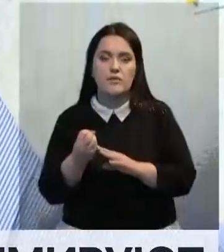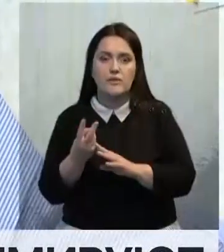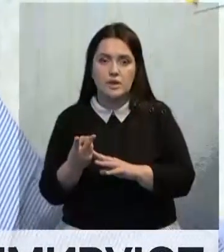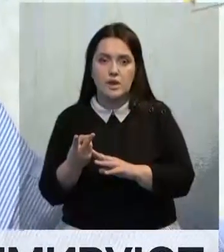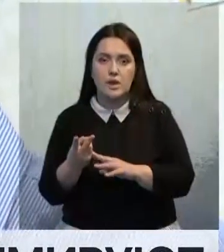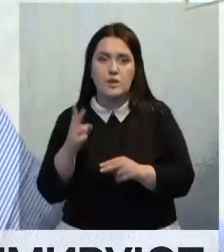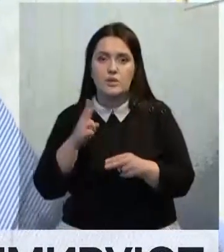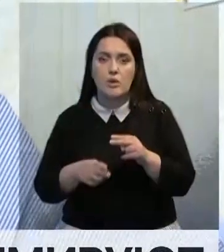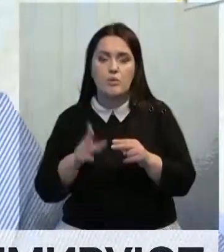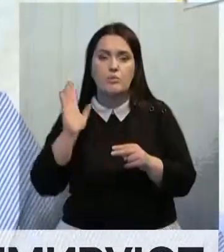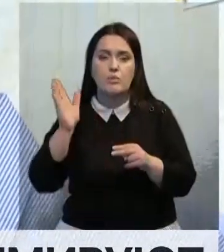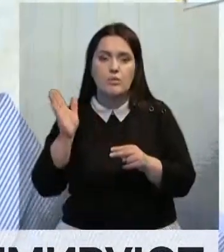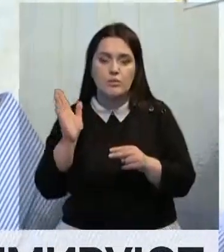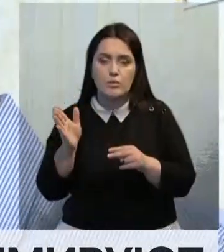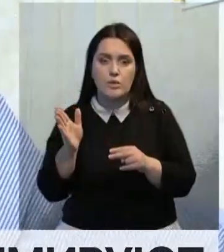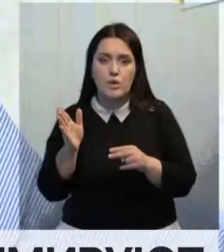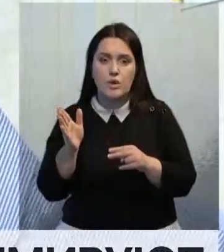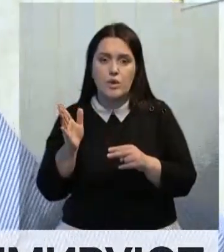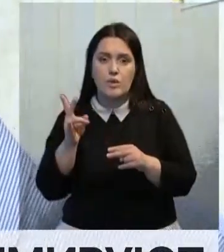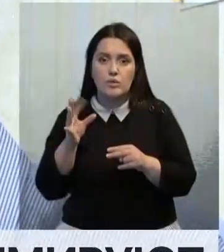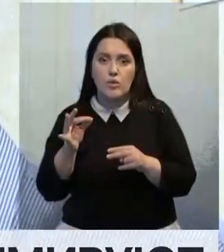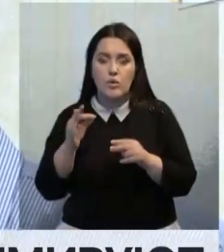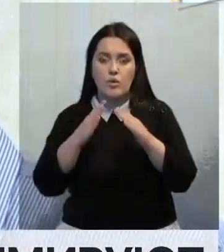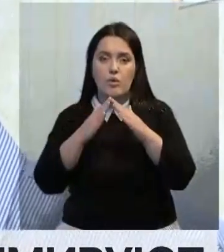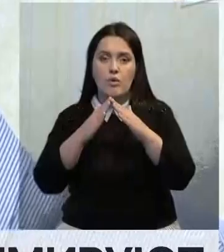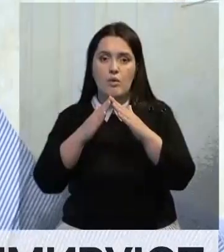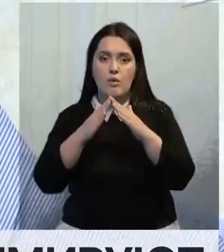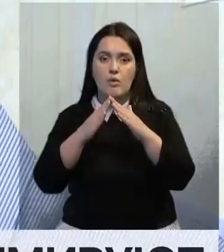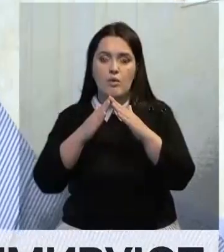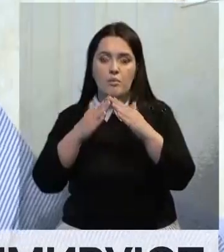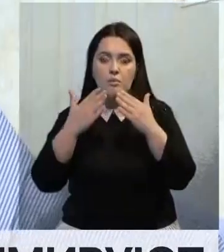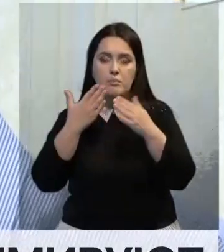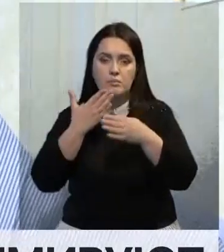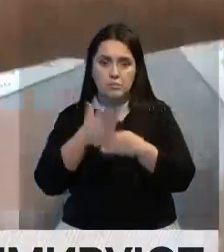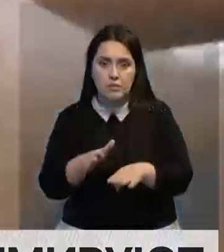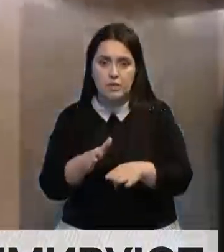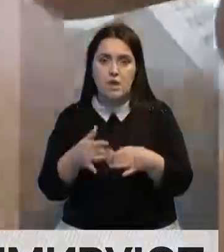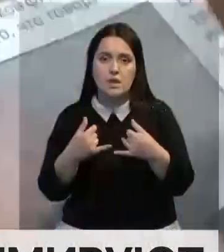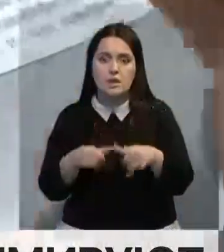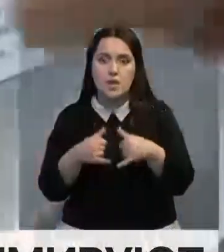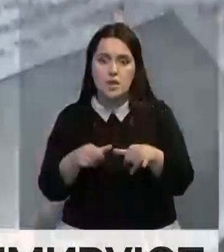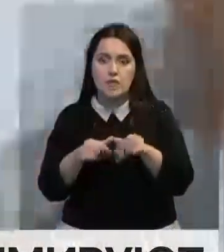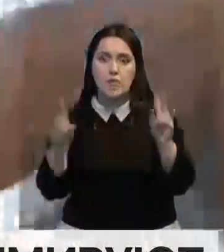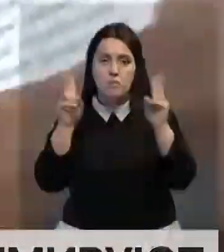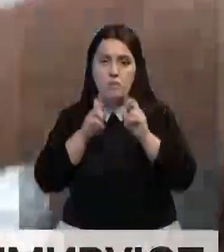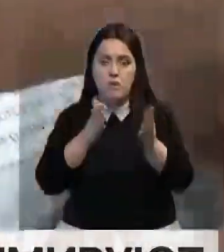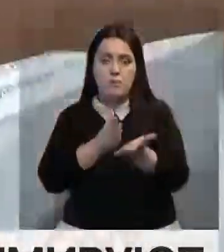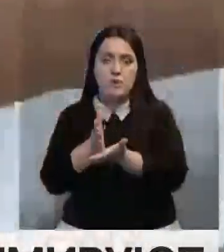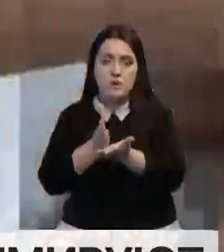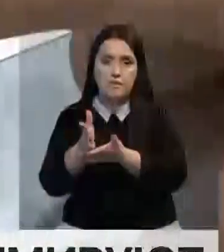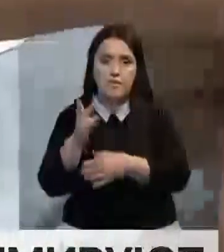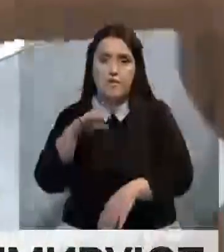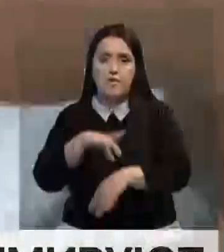к завершению все шло, но обрушилась крыша в здании столовой. Пошли проверки и выяснилось,